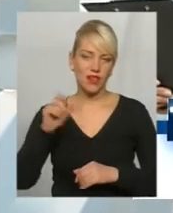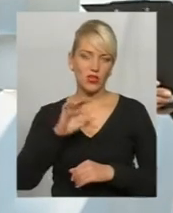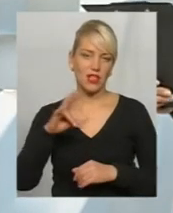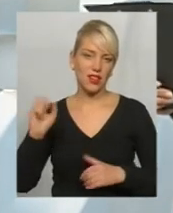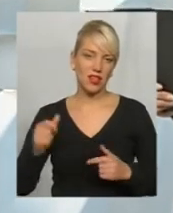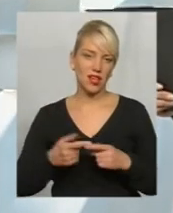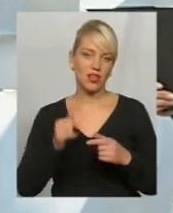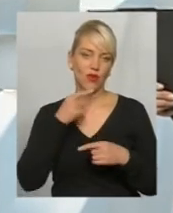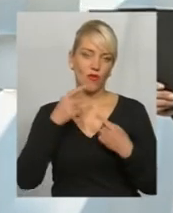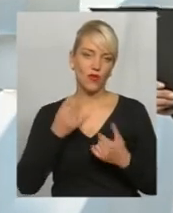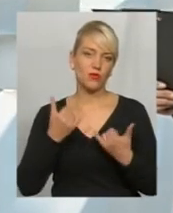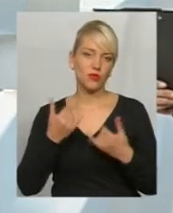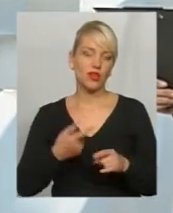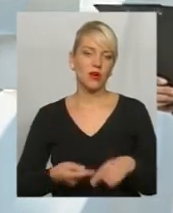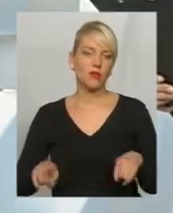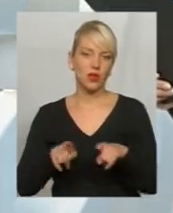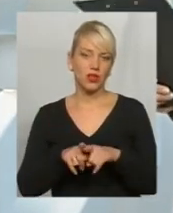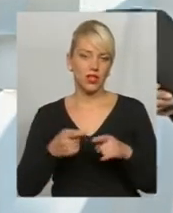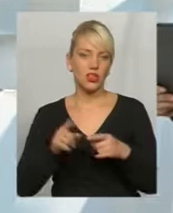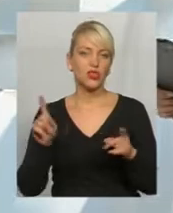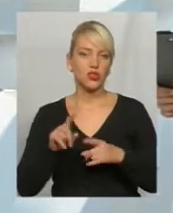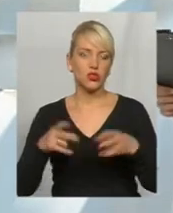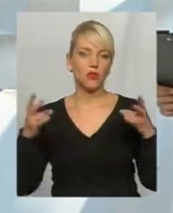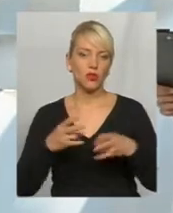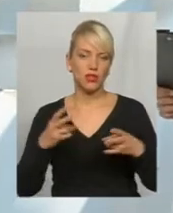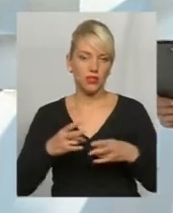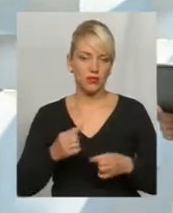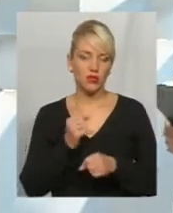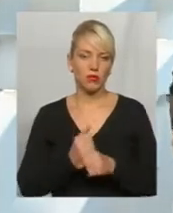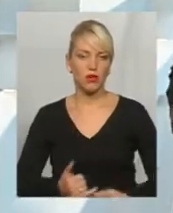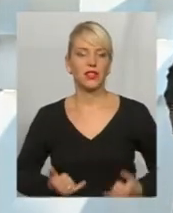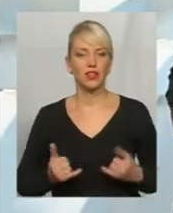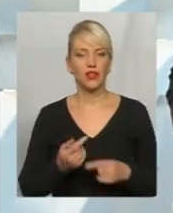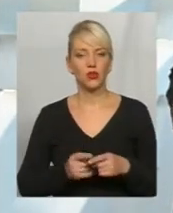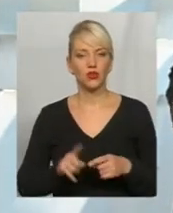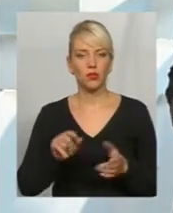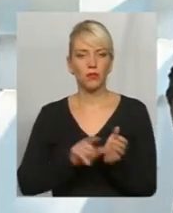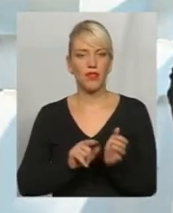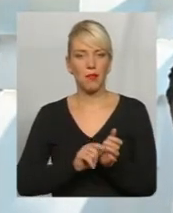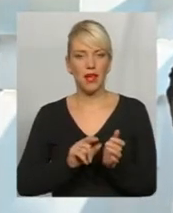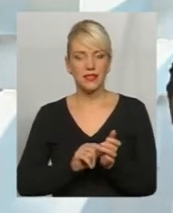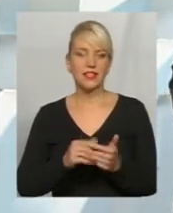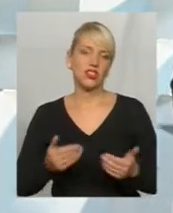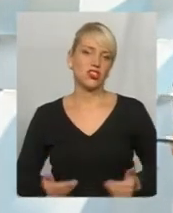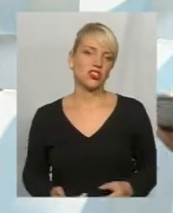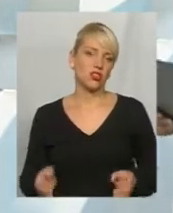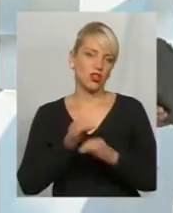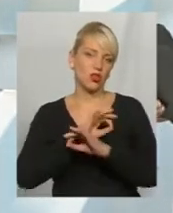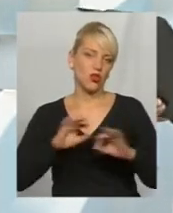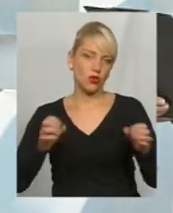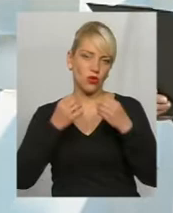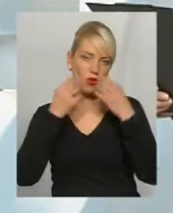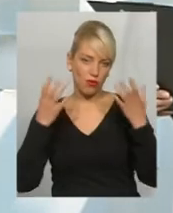Фіновська. А говоримо ми сьогодні про те, що потрібно зробити для того, щоб на пенсії жити добре. А отож,